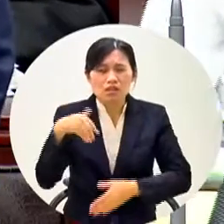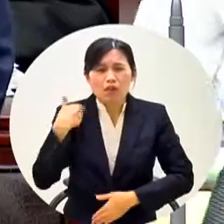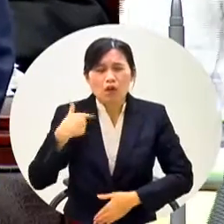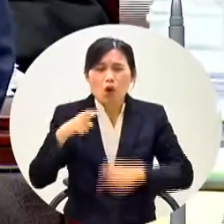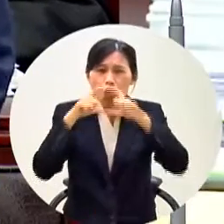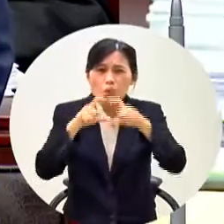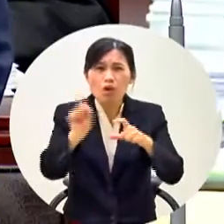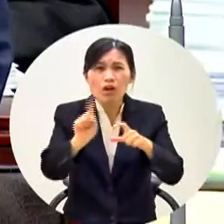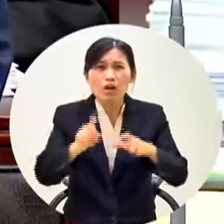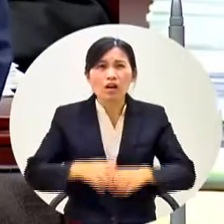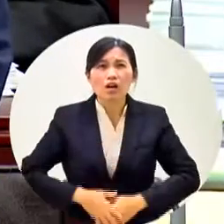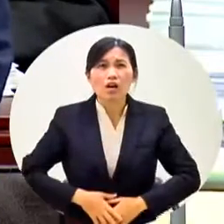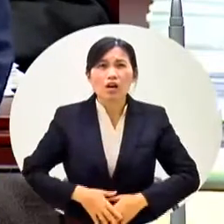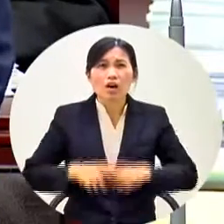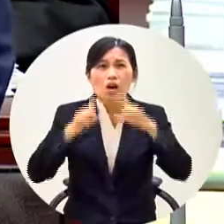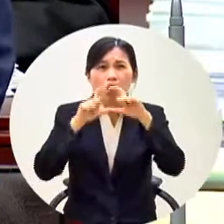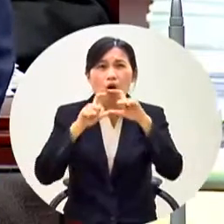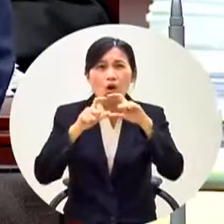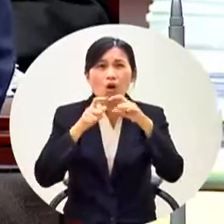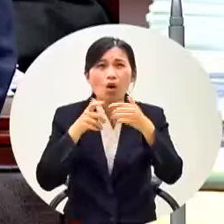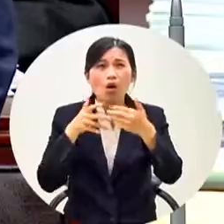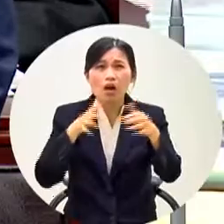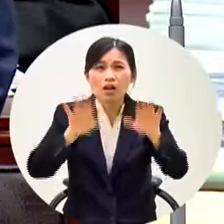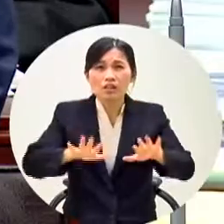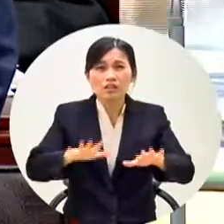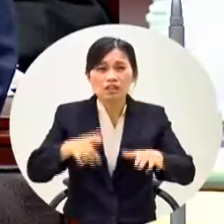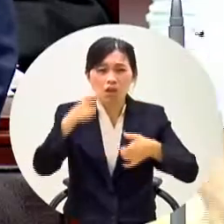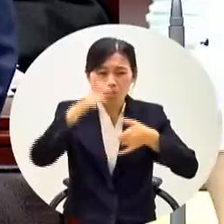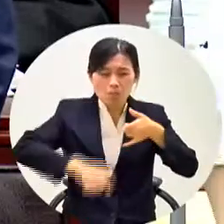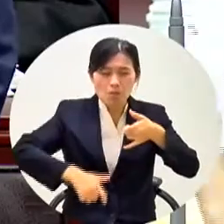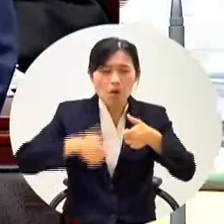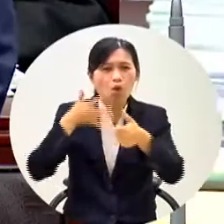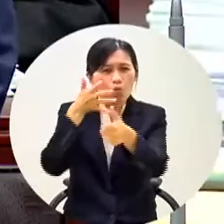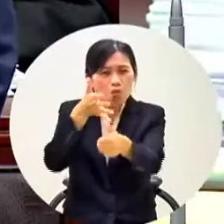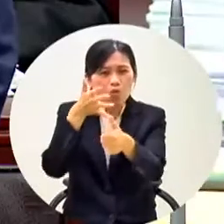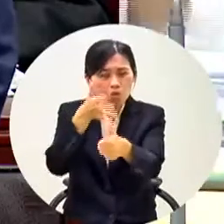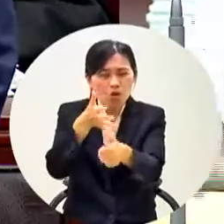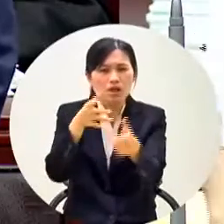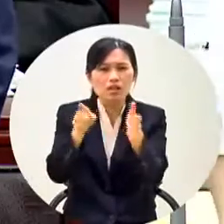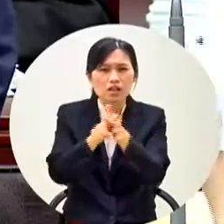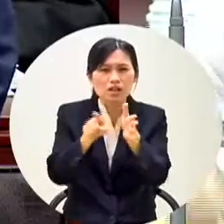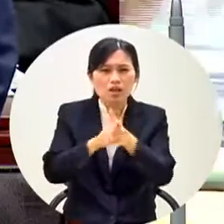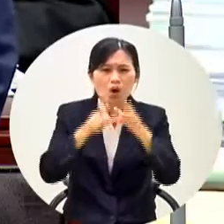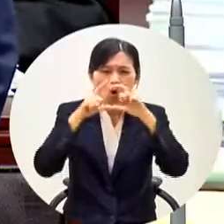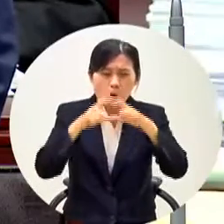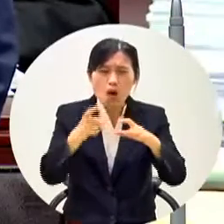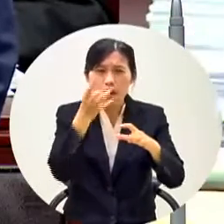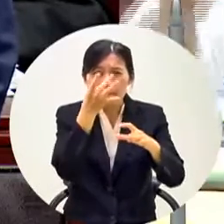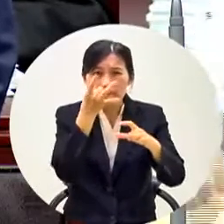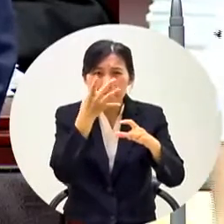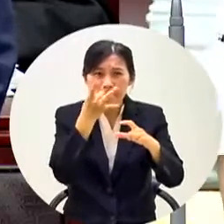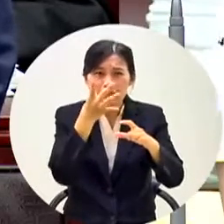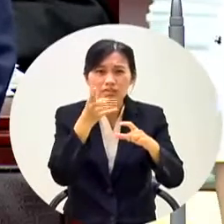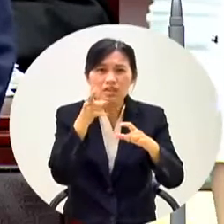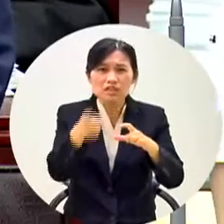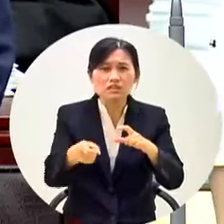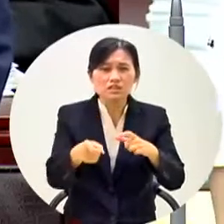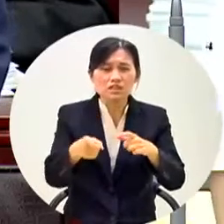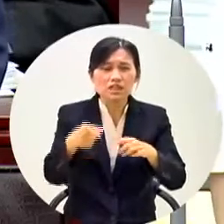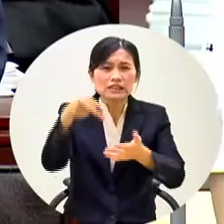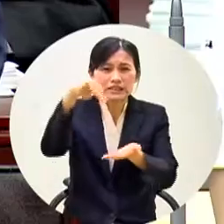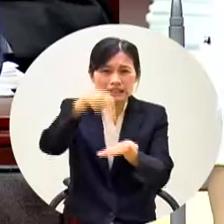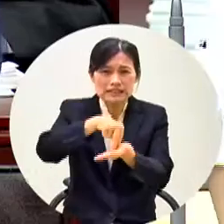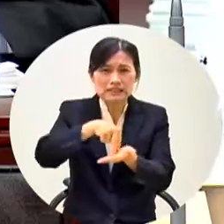我在回覆你的這個質詢啊今天本席在質詢你你答不出來那麼你就要站你的位子上